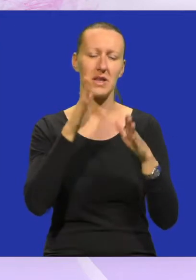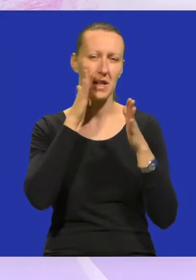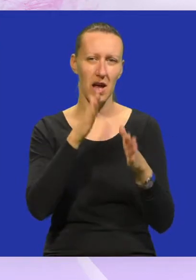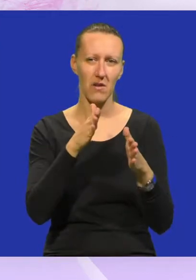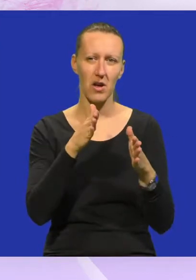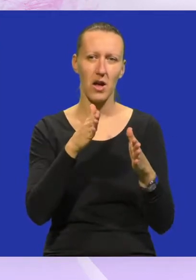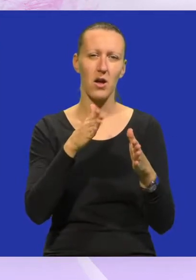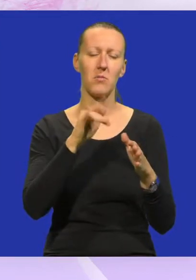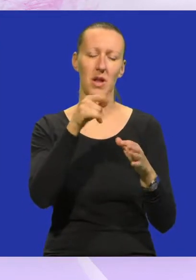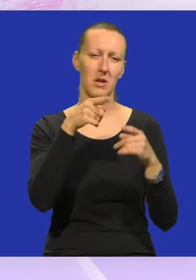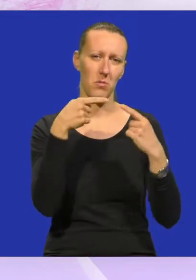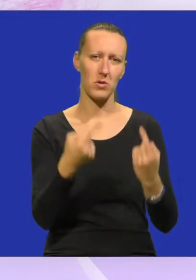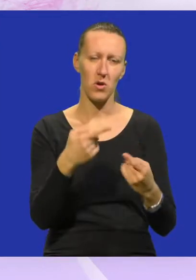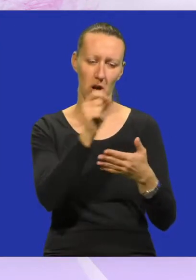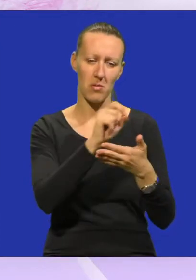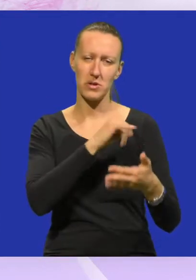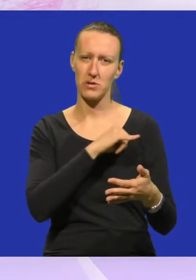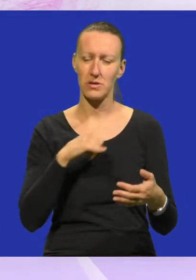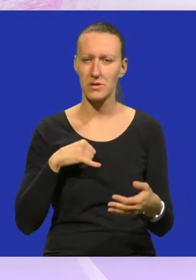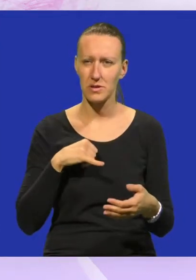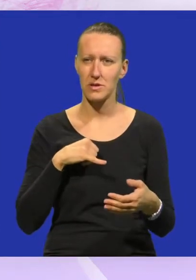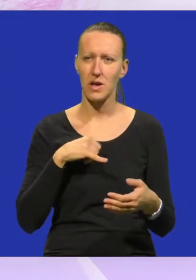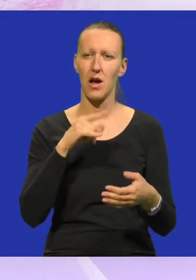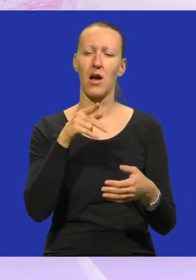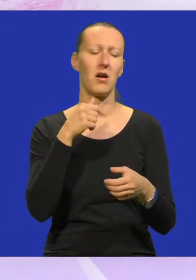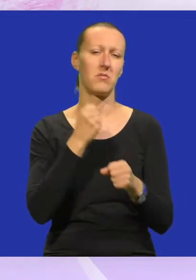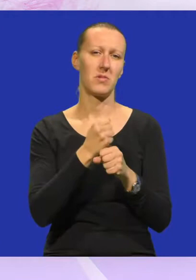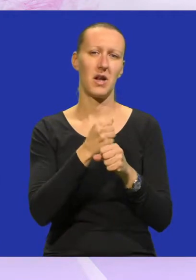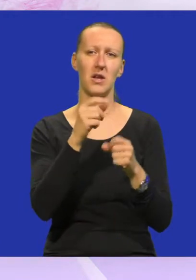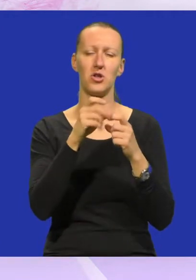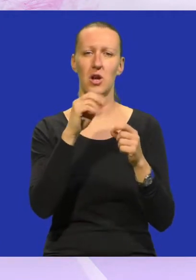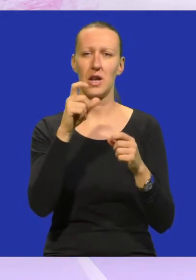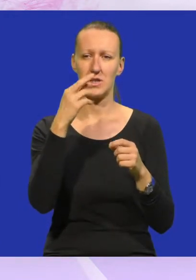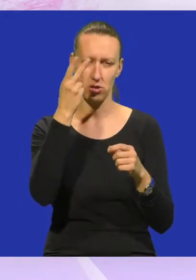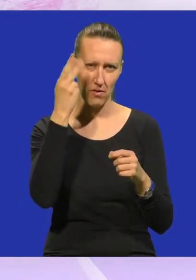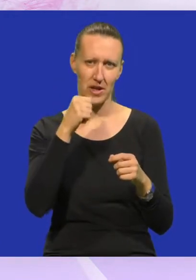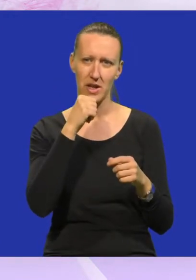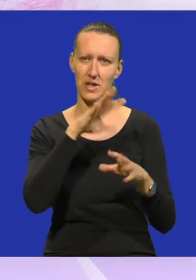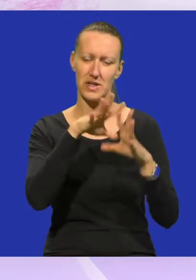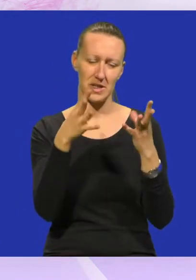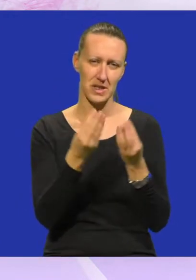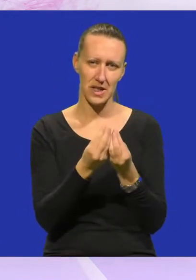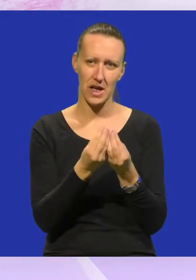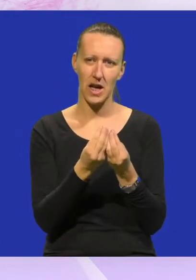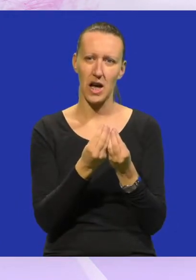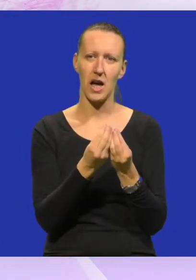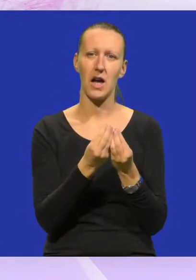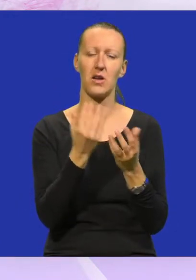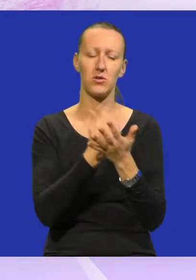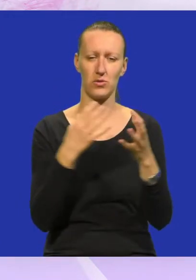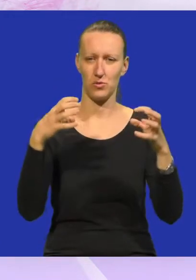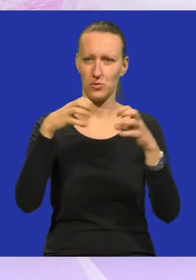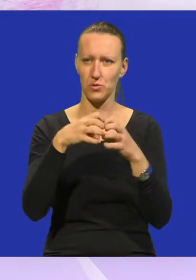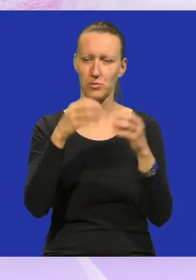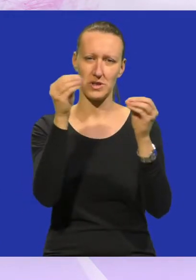vjerujem da postojiš, napisao sam. bazbu radio Goran Šarac iz Slovenije i sve to zajedno sakupio u